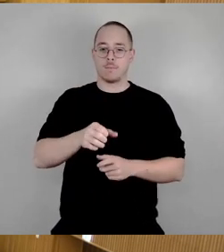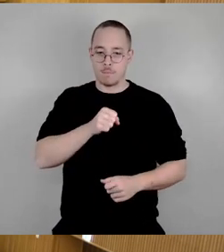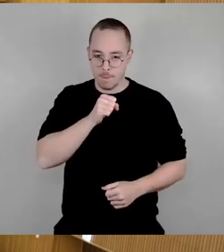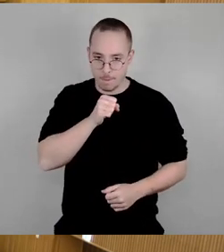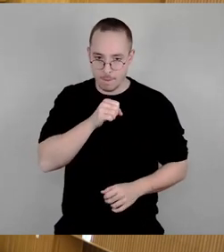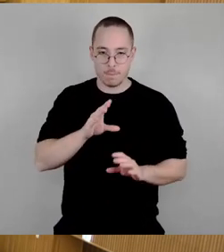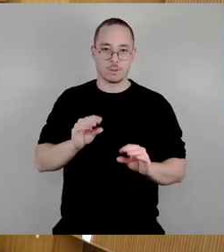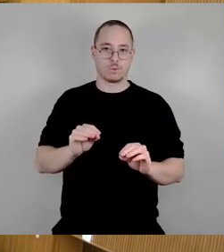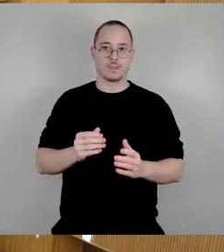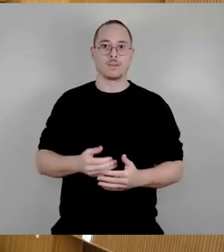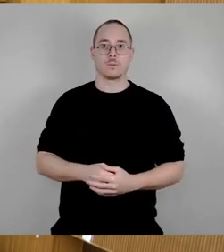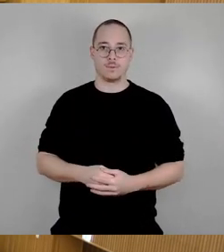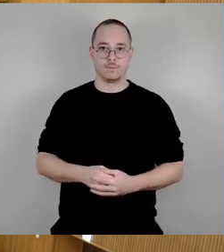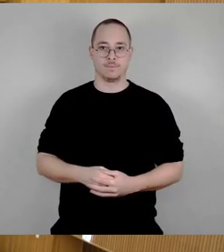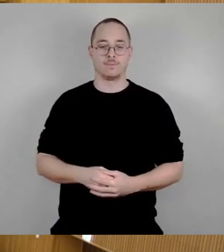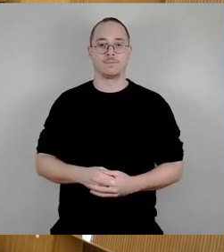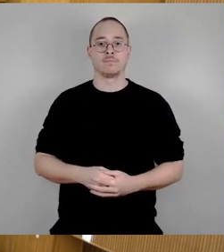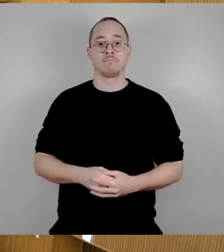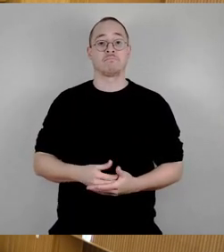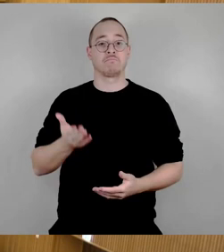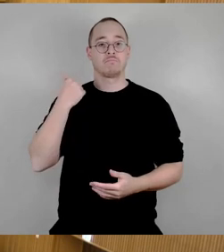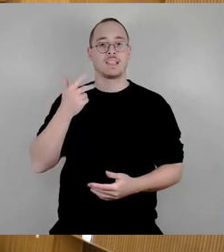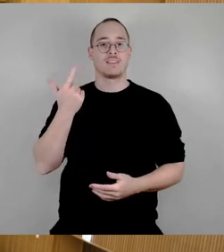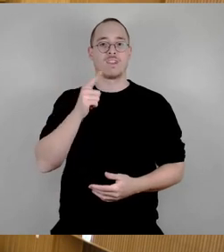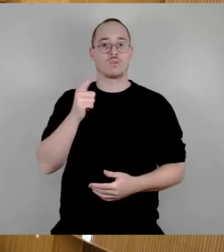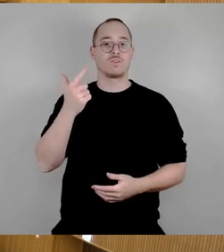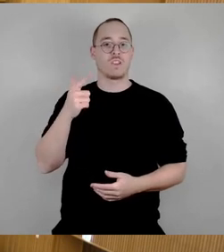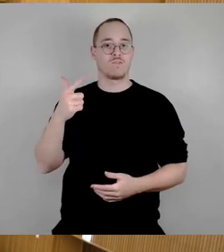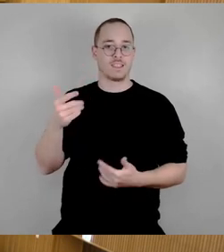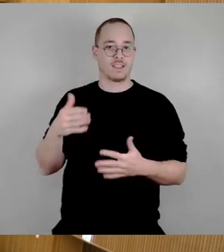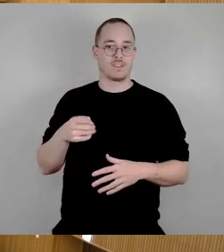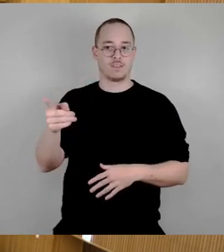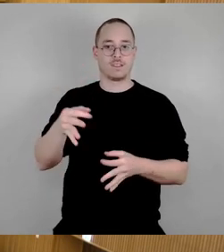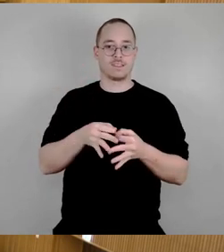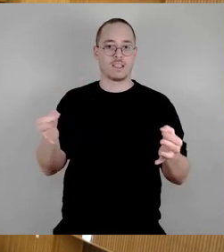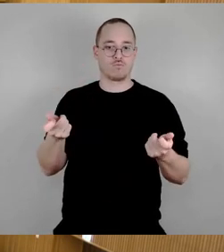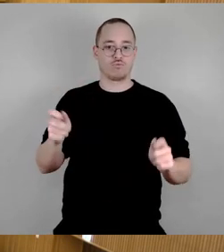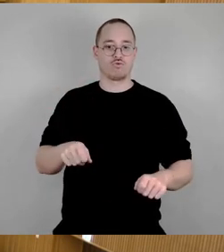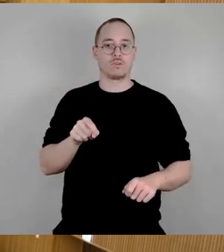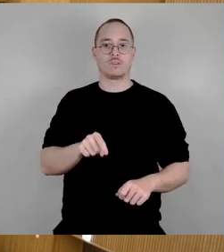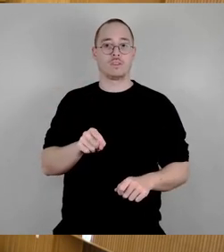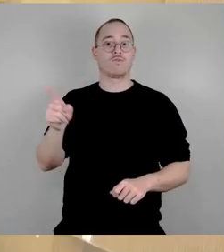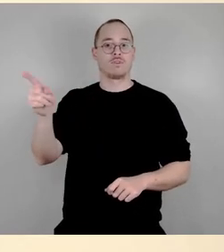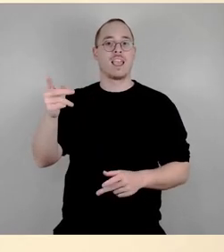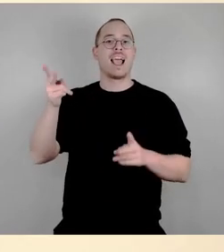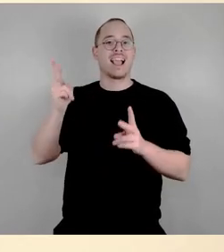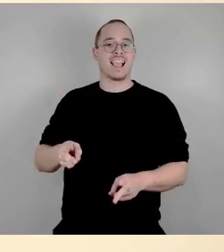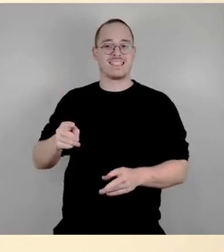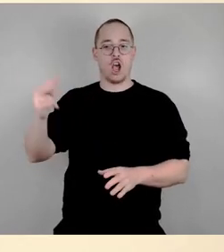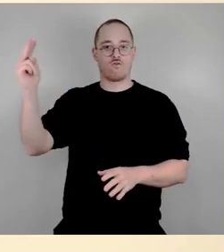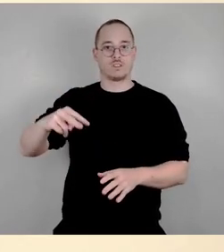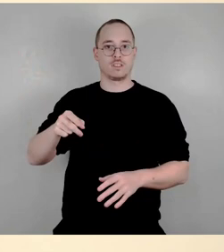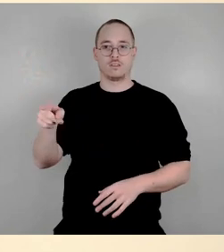eine Satzung beschlossen, die die Rechtsaufsicht beanstandet hat. Deshalb haben wir uns im